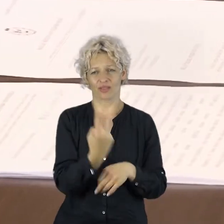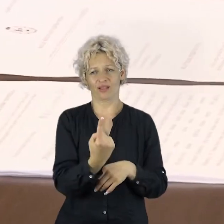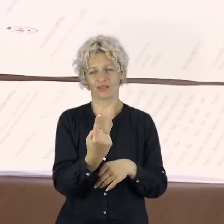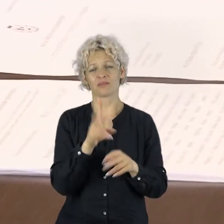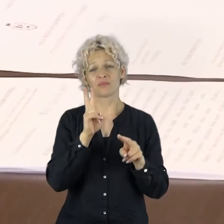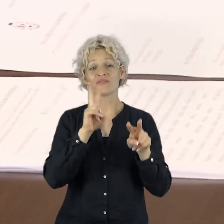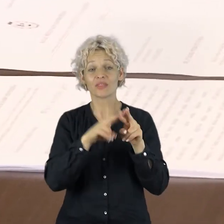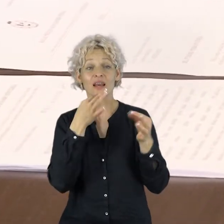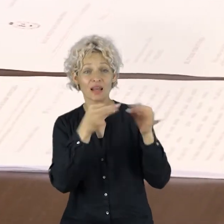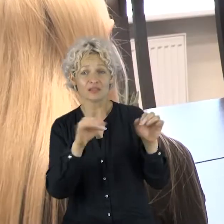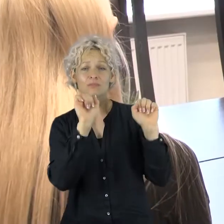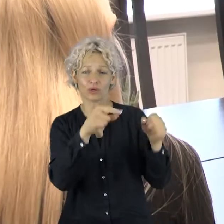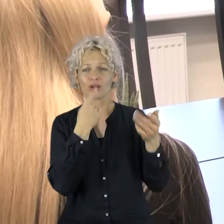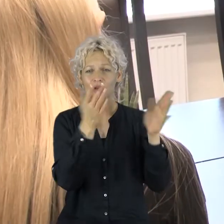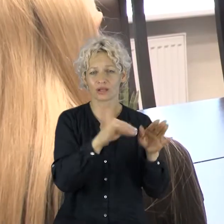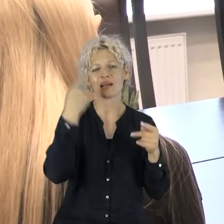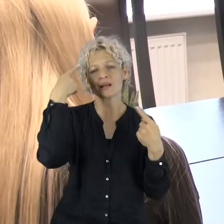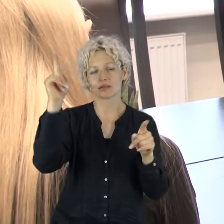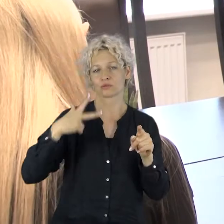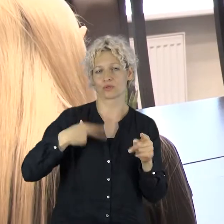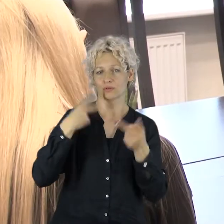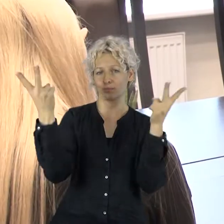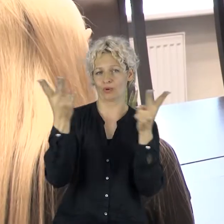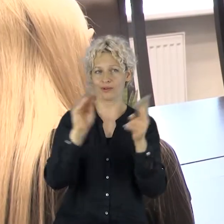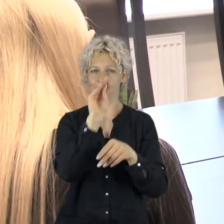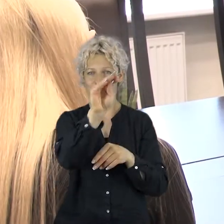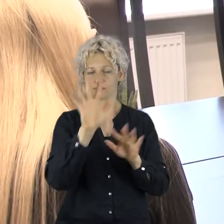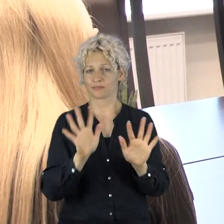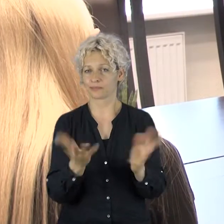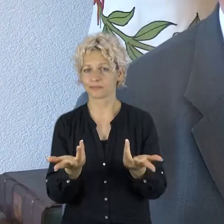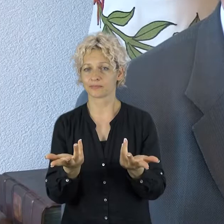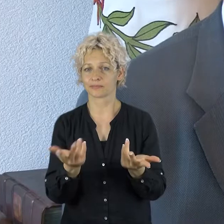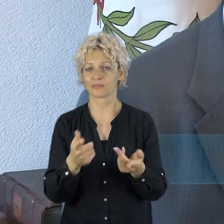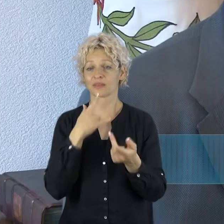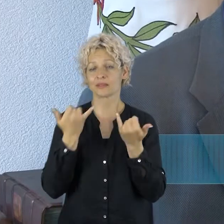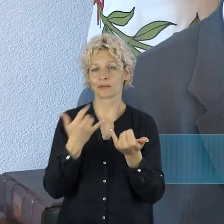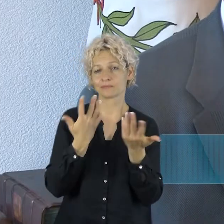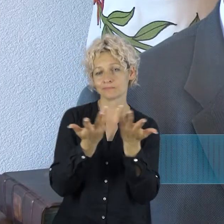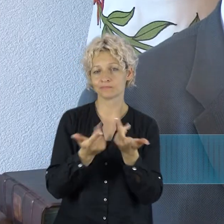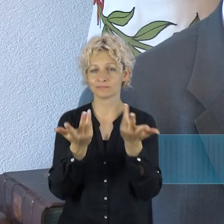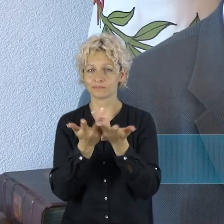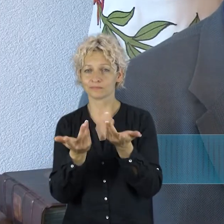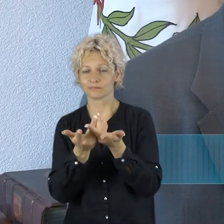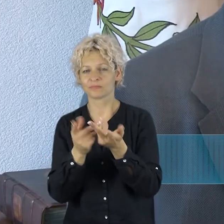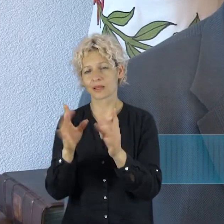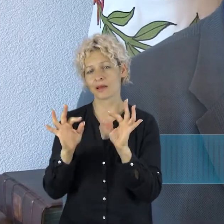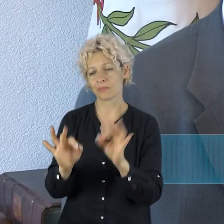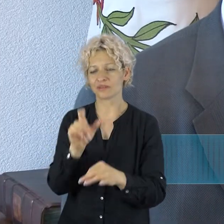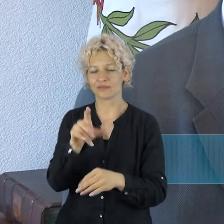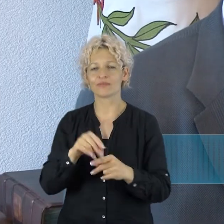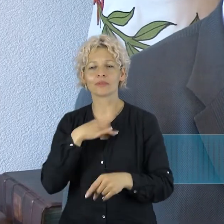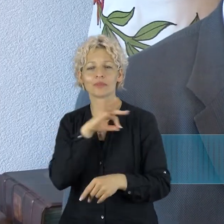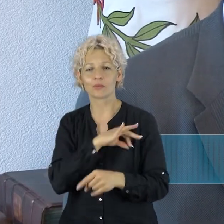plotus, pasakio, būtų galima panaudoti kitoms socialinėms reikmėms. Dabartiniais paskaičiavimas, racionaliai naudojant